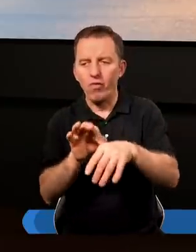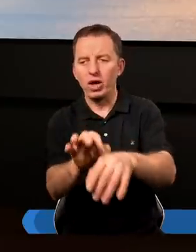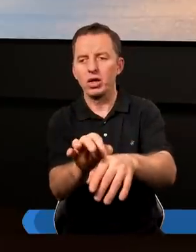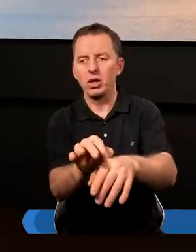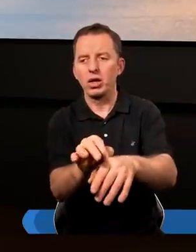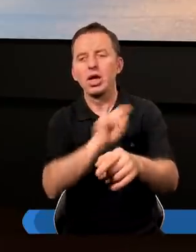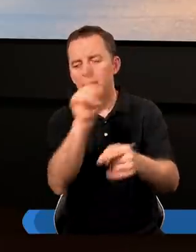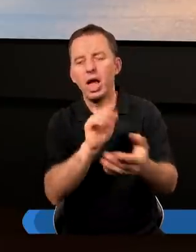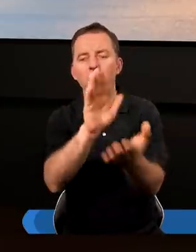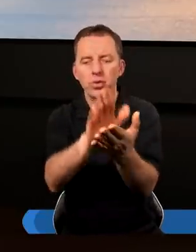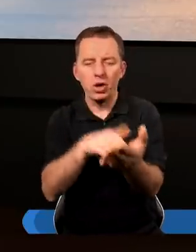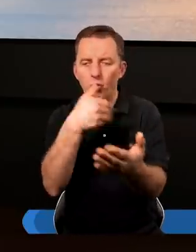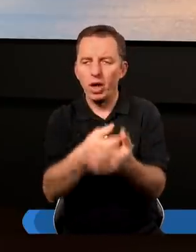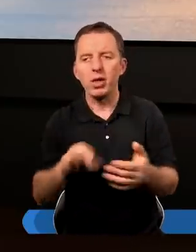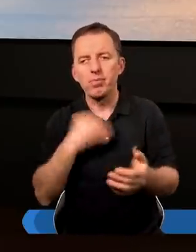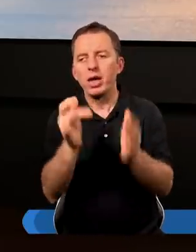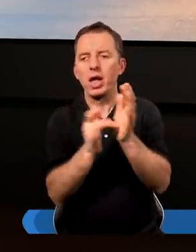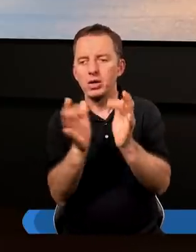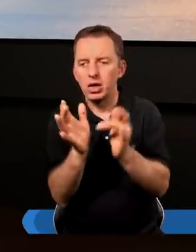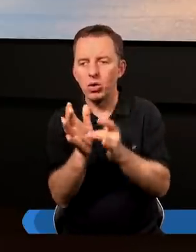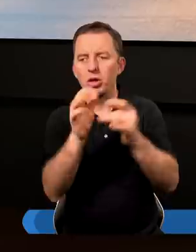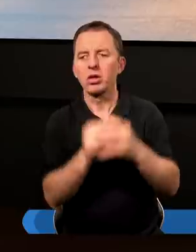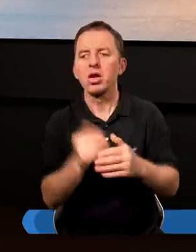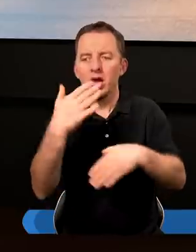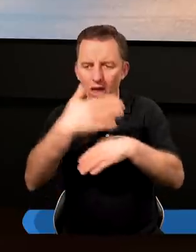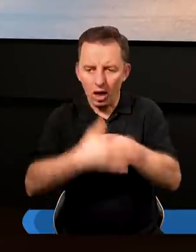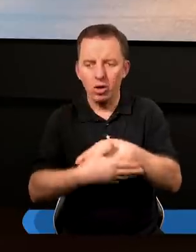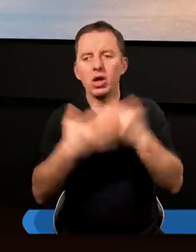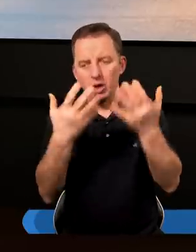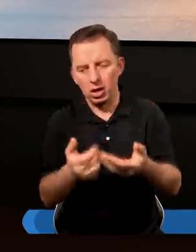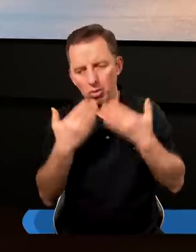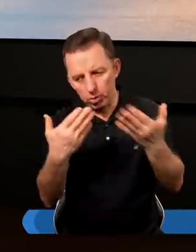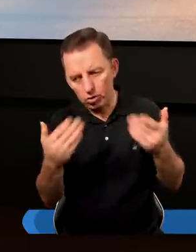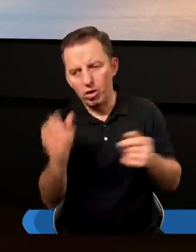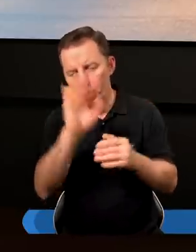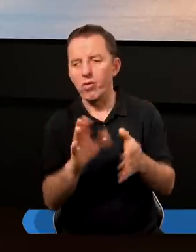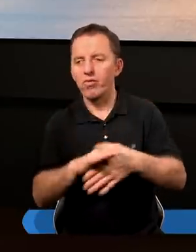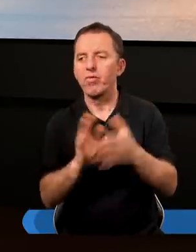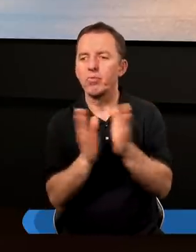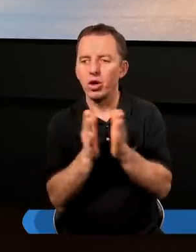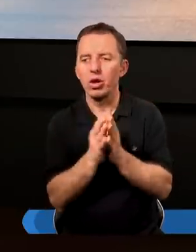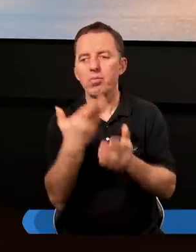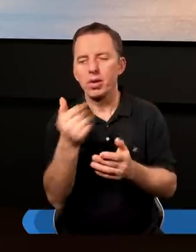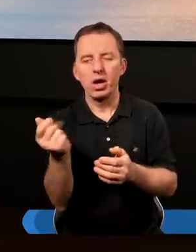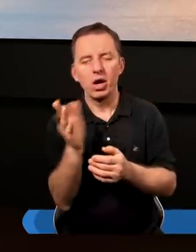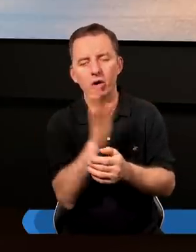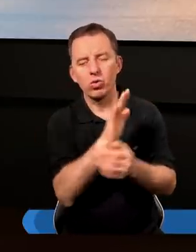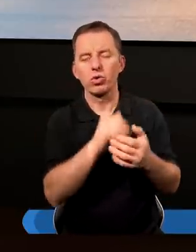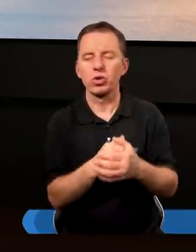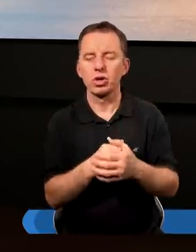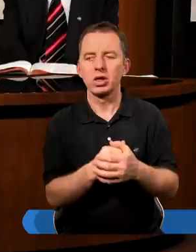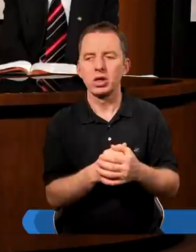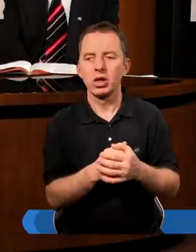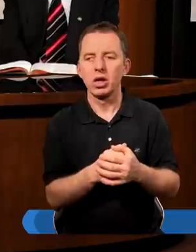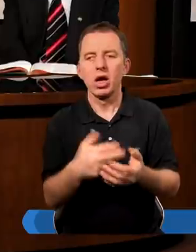prowadzone za przykładem Pana Jezusa. Na koniec chcemy podziękować Bogu w modlitwie. Mariusz.